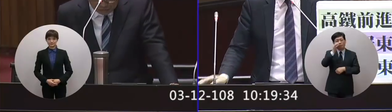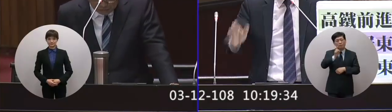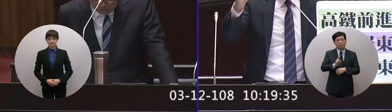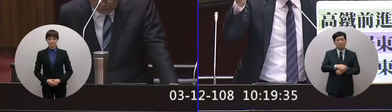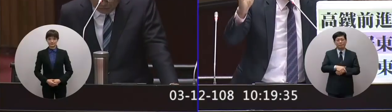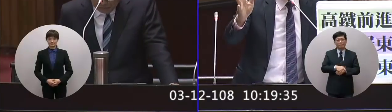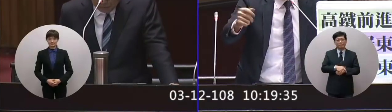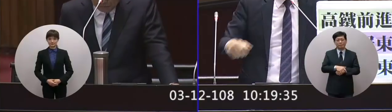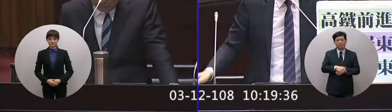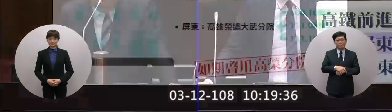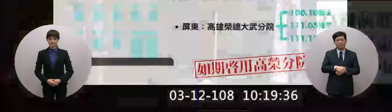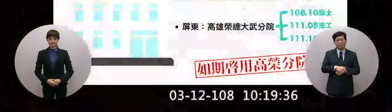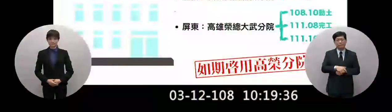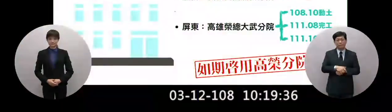看一下